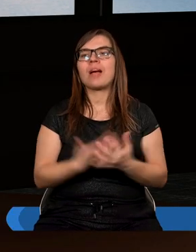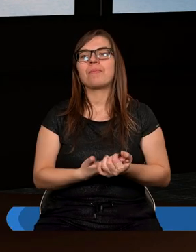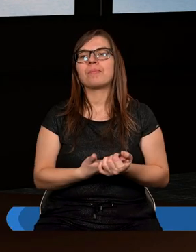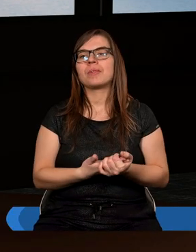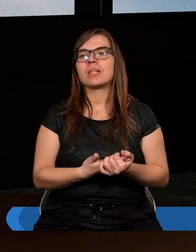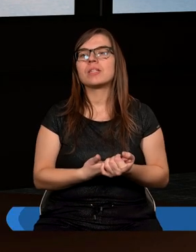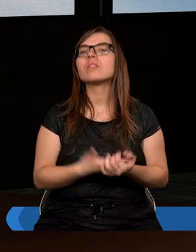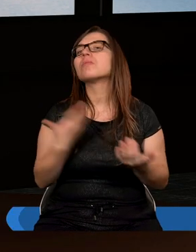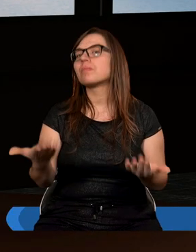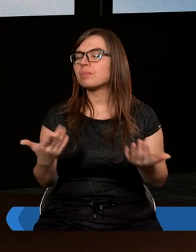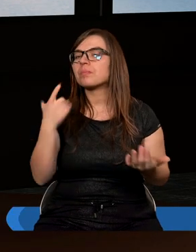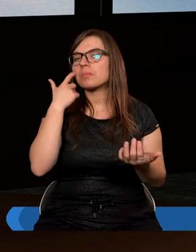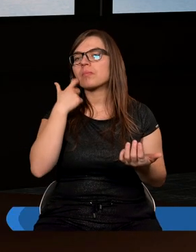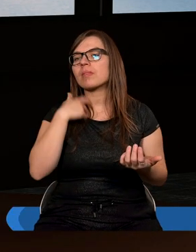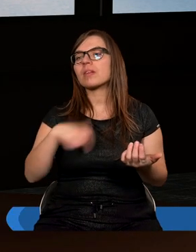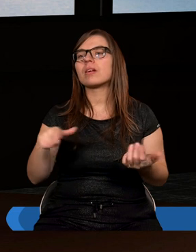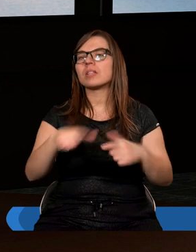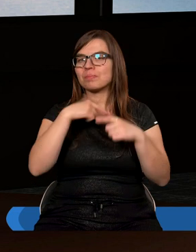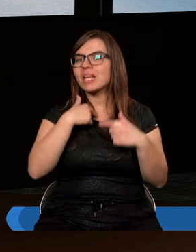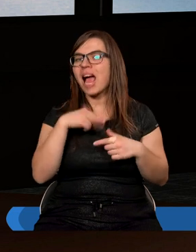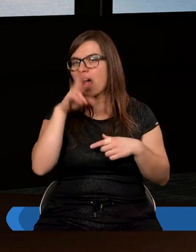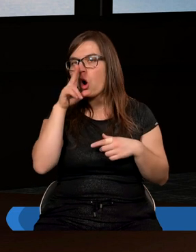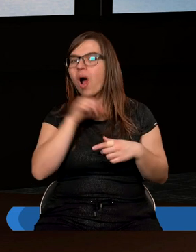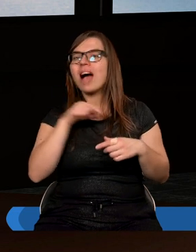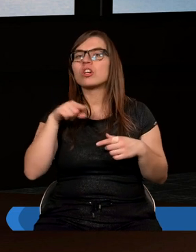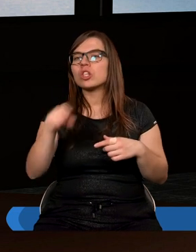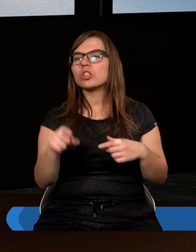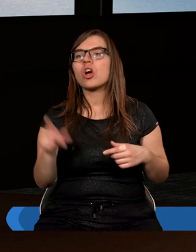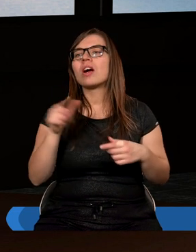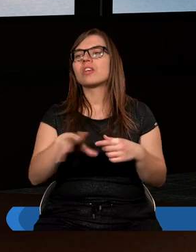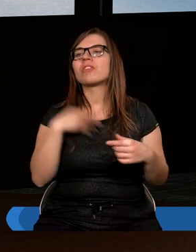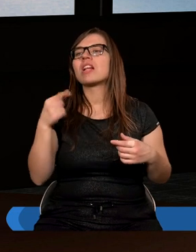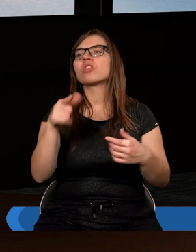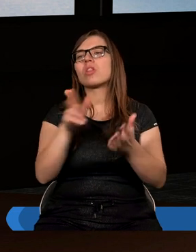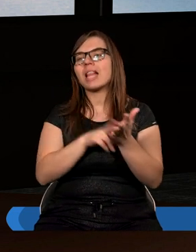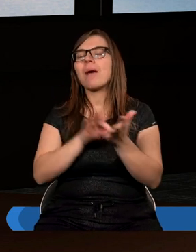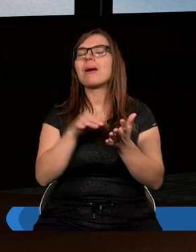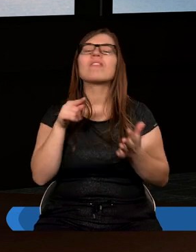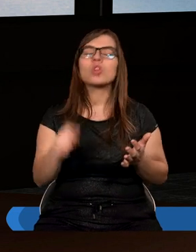No to, co mi się kojarzy z tymi wersytami, to na pewno to,